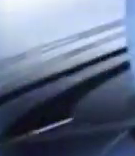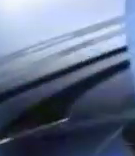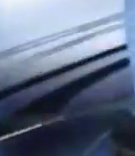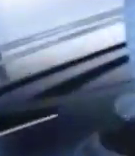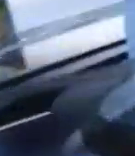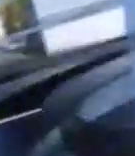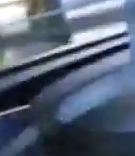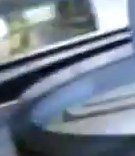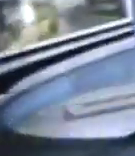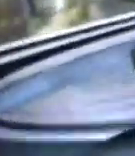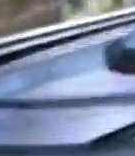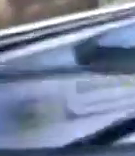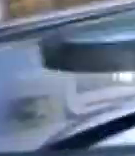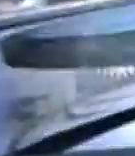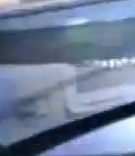Девушки отдыхают